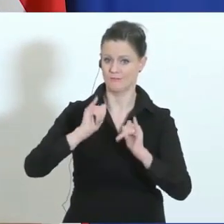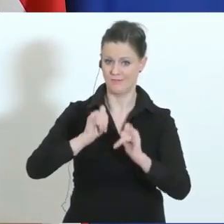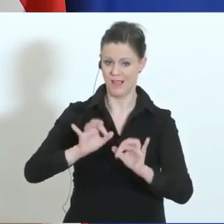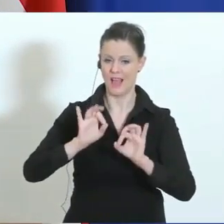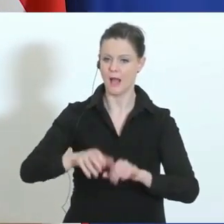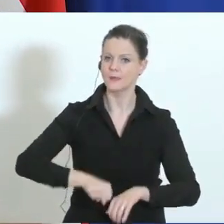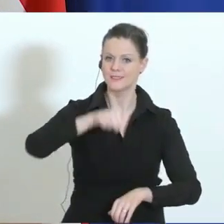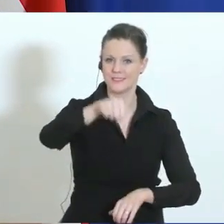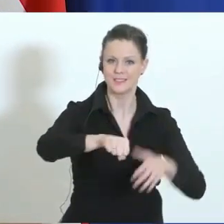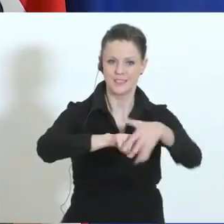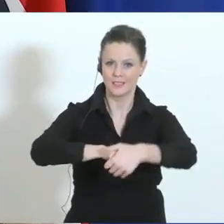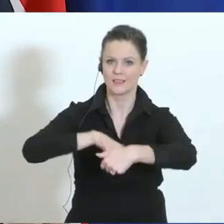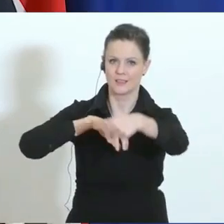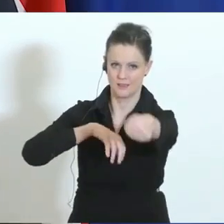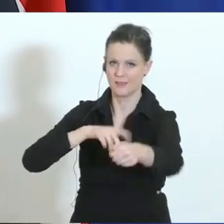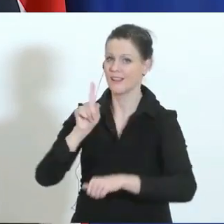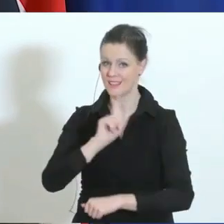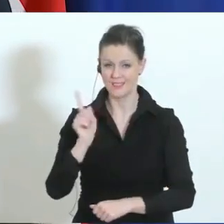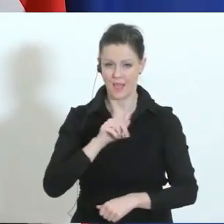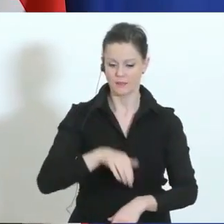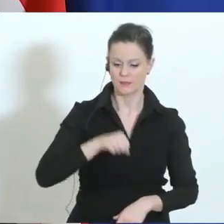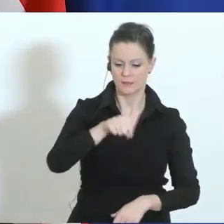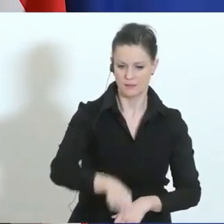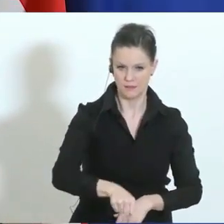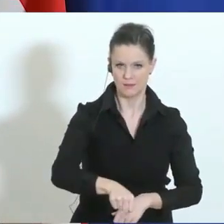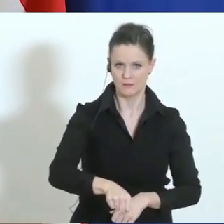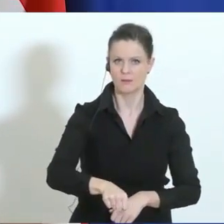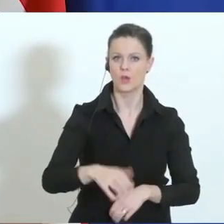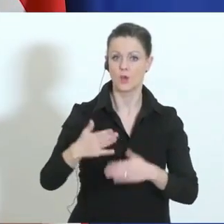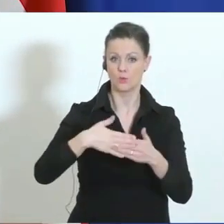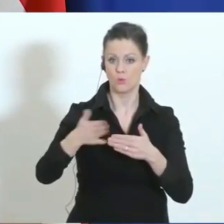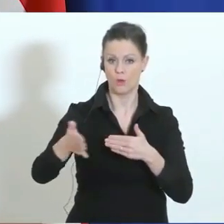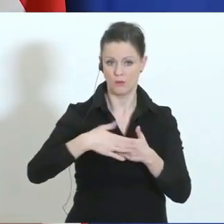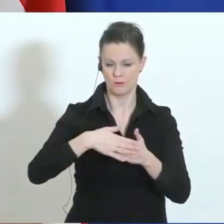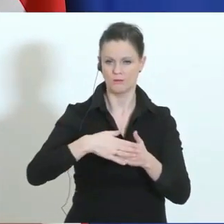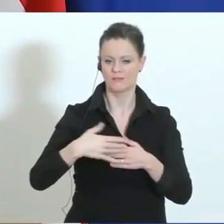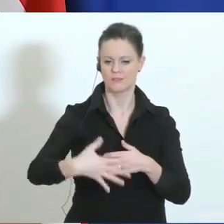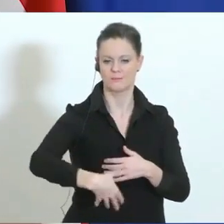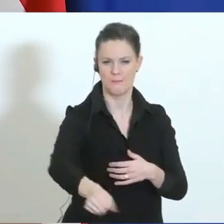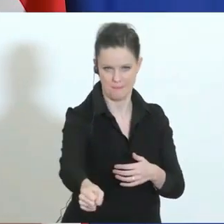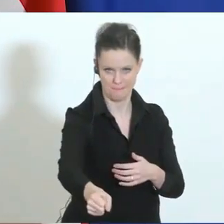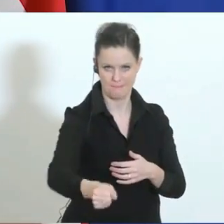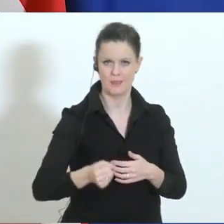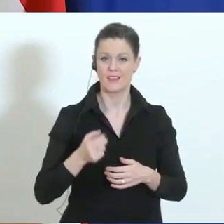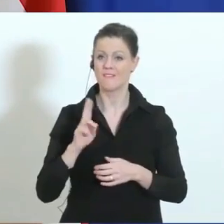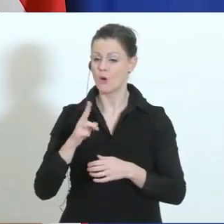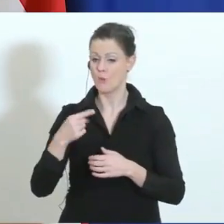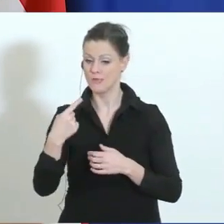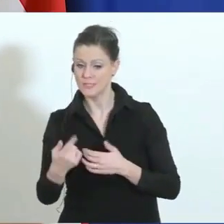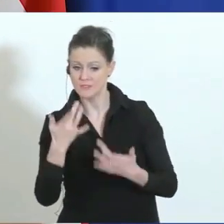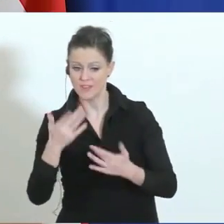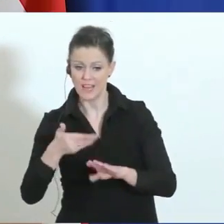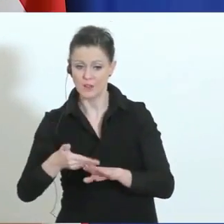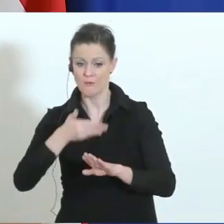es gilt einfach alles zu tun, um gerade die verletzlichen Gruppen, die älteren Menschen, aber auch die mit Vorerkrankungen zu schützen. All das